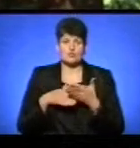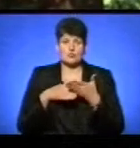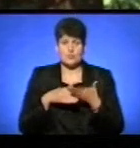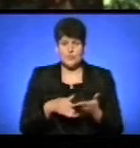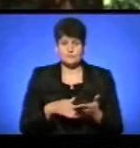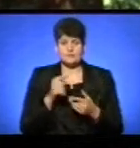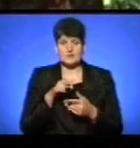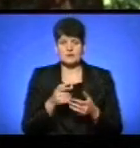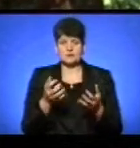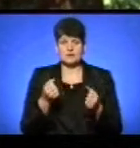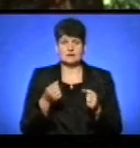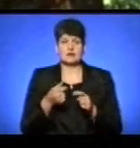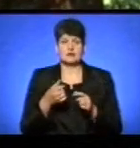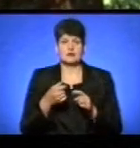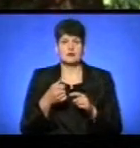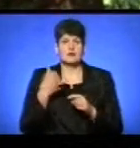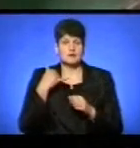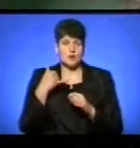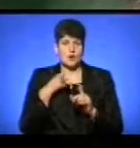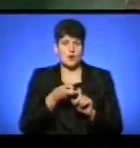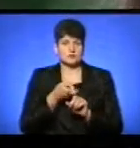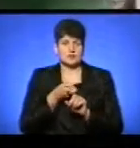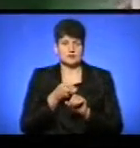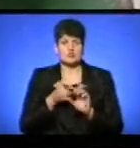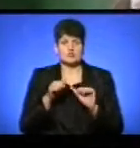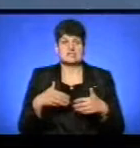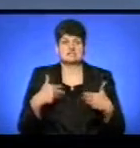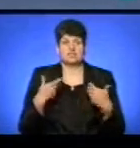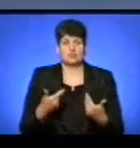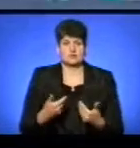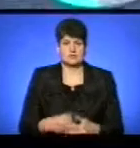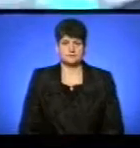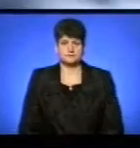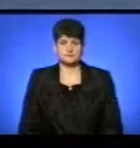і вона отримала контакти, за якими вона може звернутися на лінію.